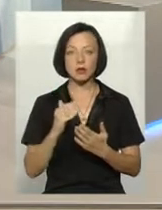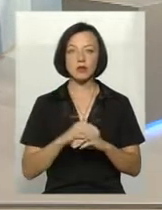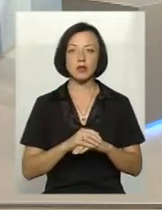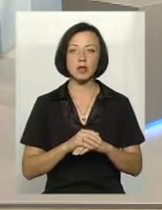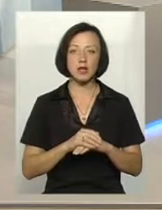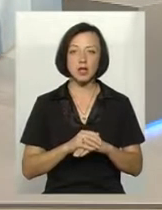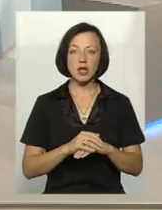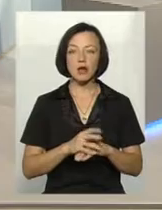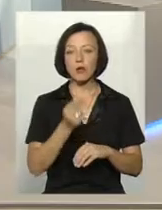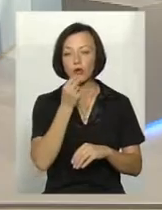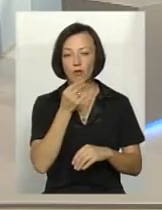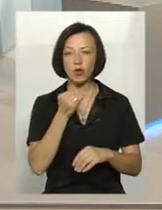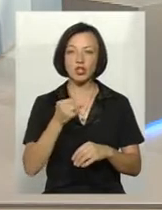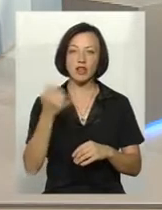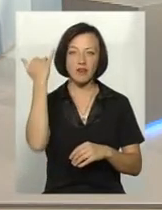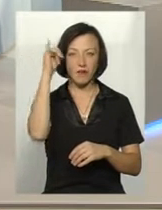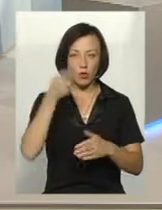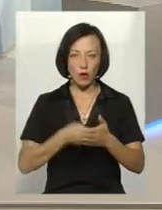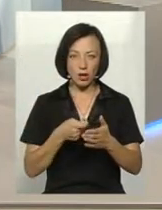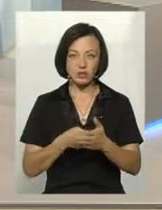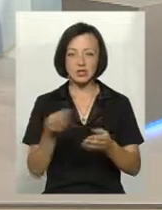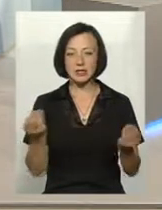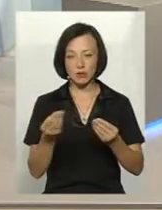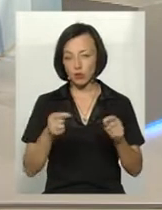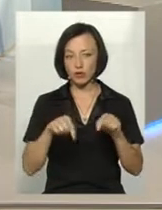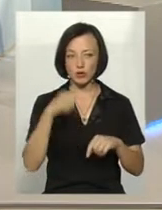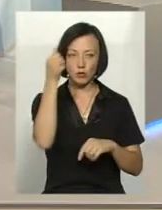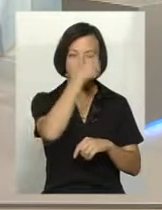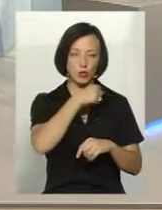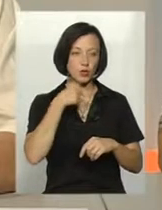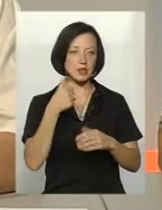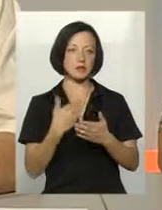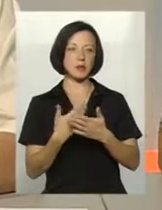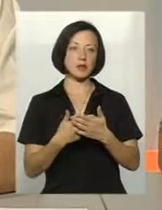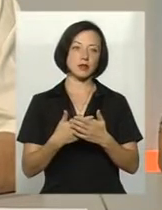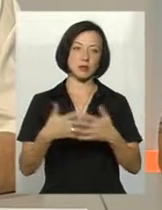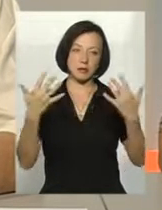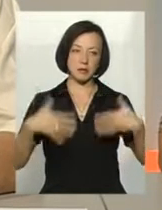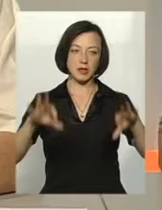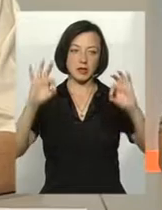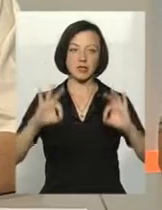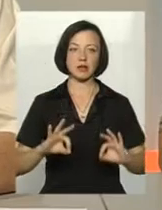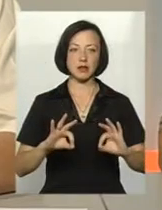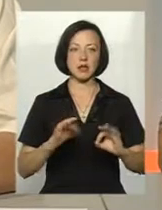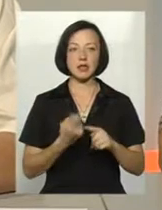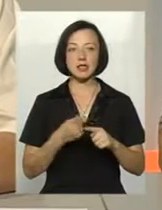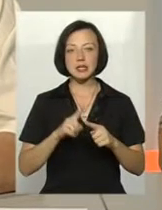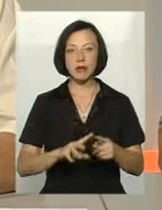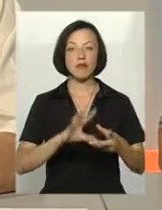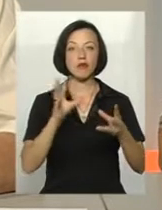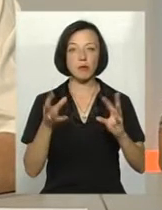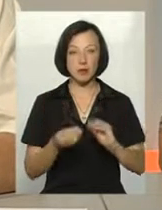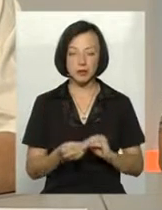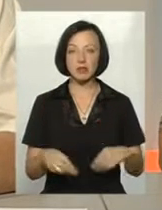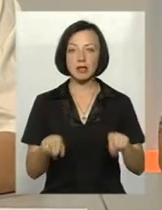І продовольче, форажне зерно в цьому році десь 50 на 50%. Це, в принципі,